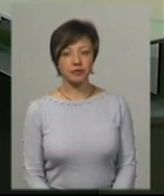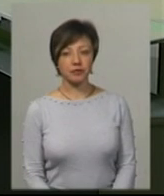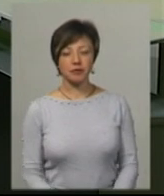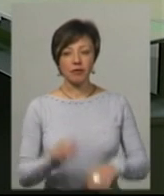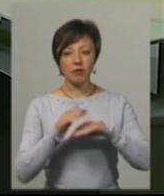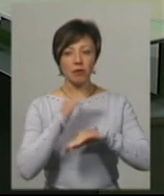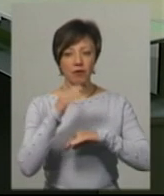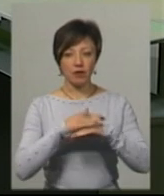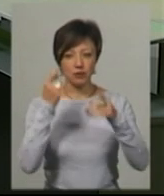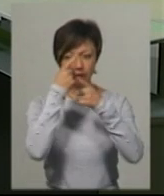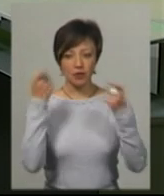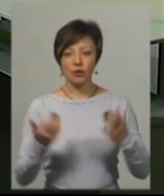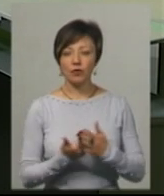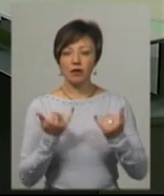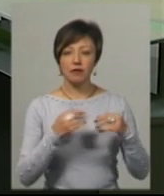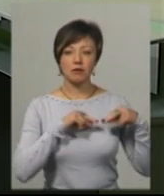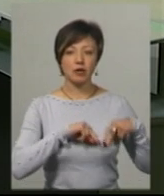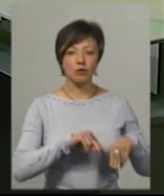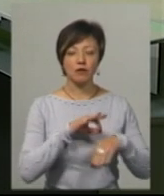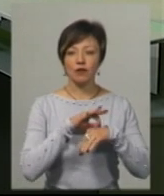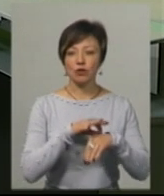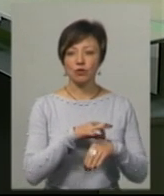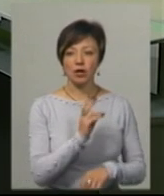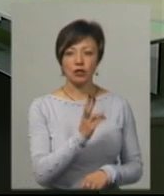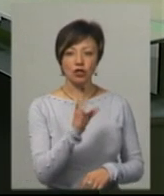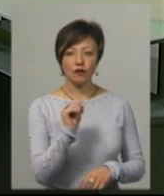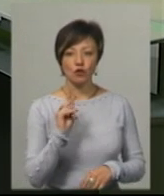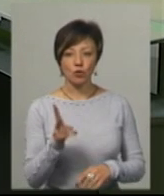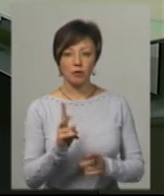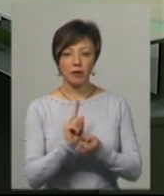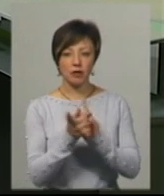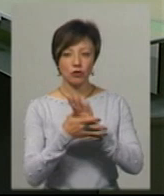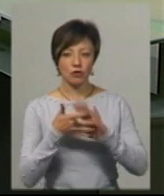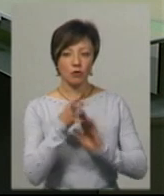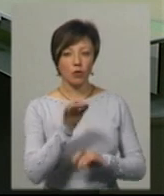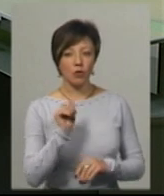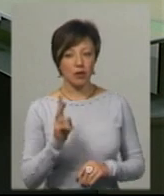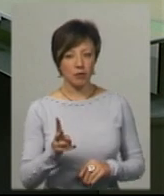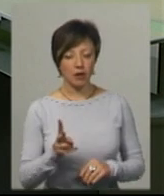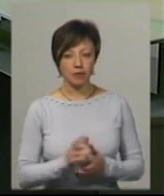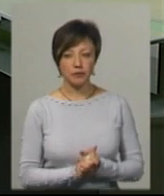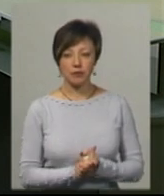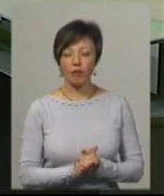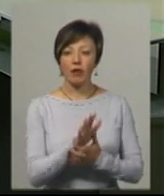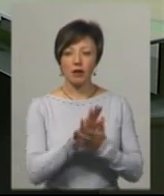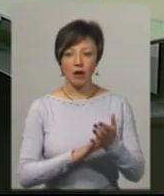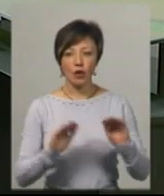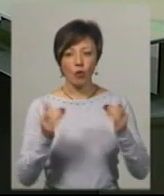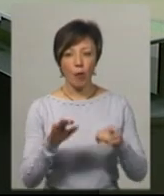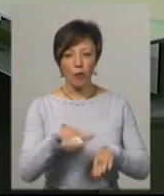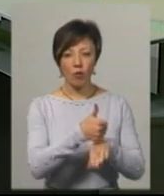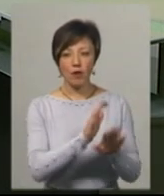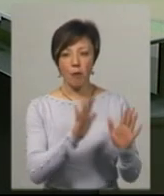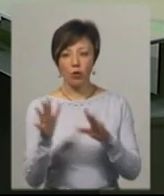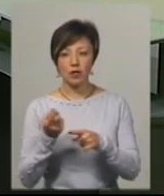Доброго вечора, в ефірі новини. У студії для вас працюють ведуча Катерина Шевчук. На жест умову перекладає Ольга Рибак. Далі коротко про